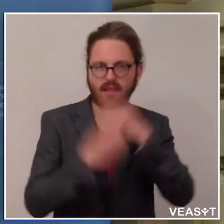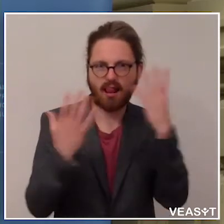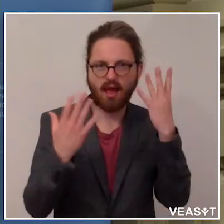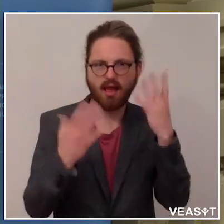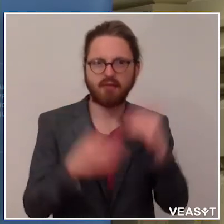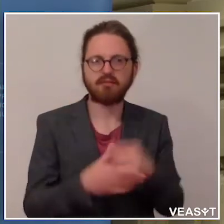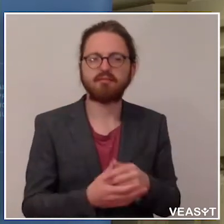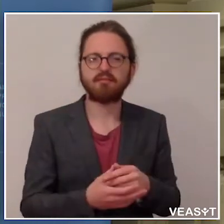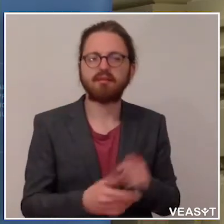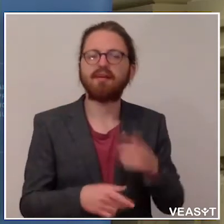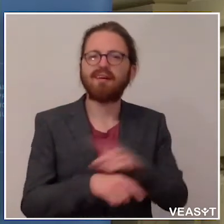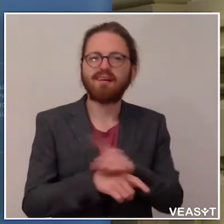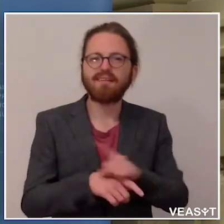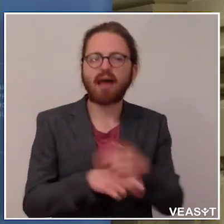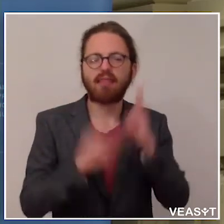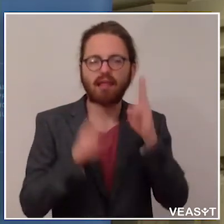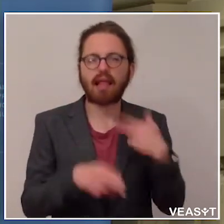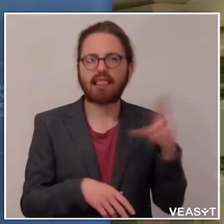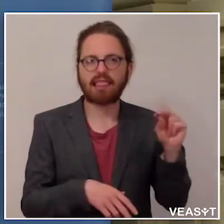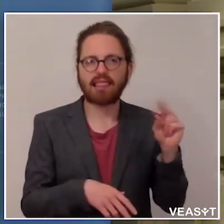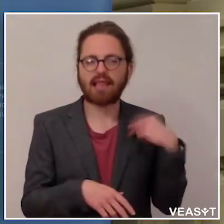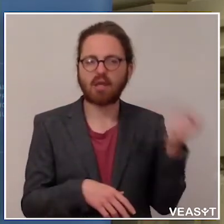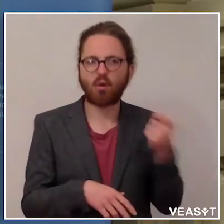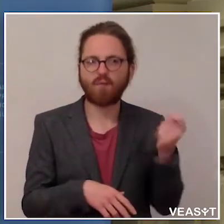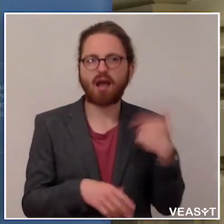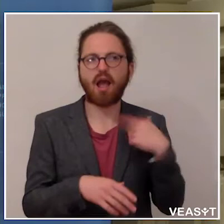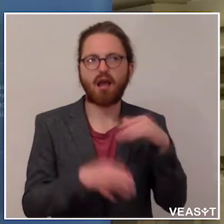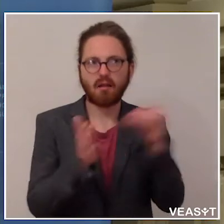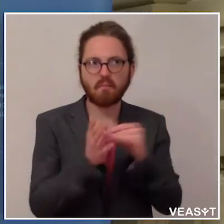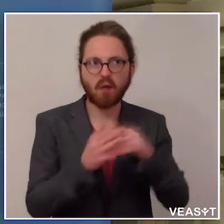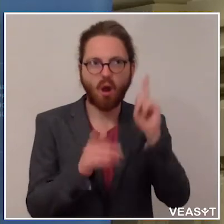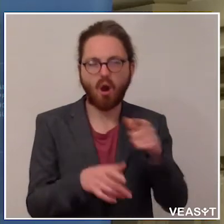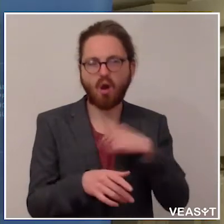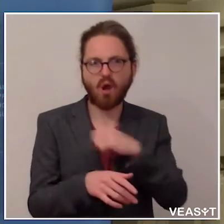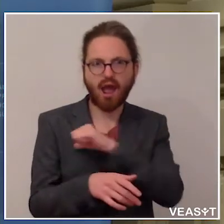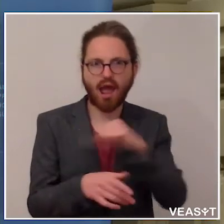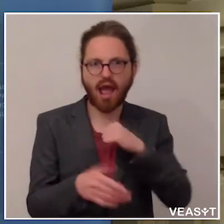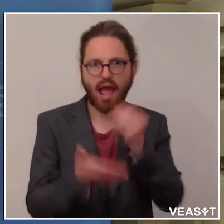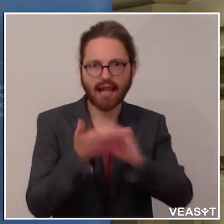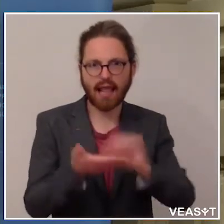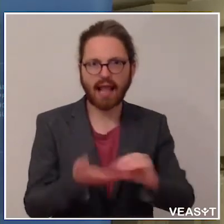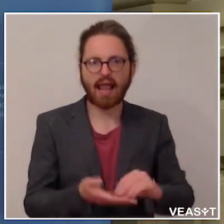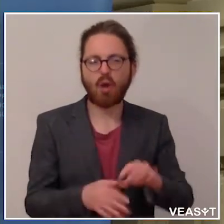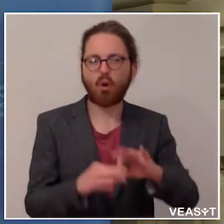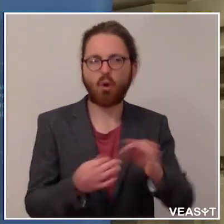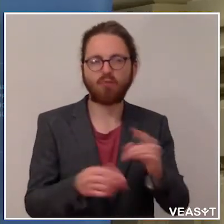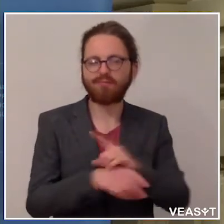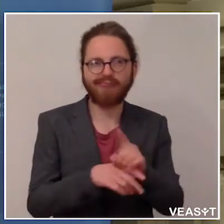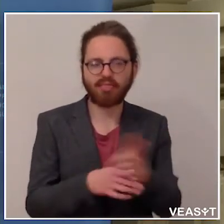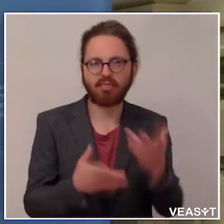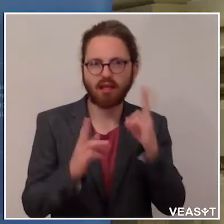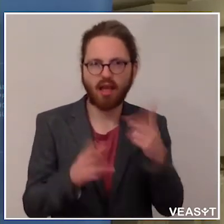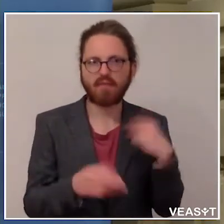oder wann man ins Trentino fahren darf, ob keine Eigenerklärung nötig ist und ab wann man das darf. Ich glaube, die Fragen haben wir